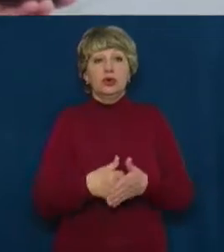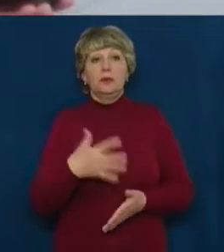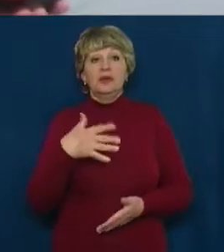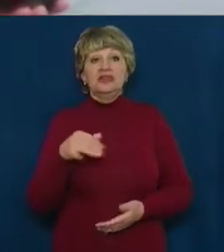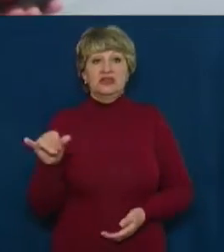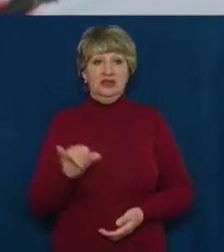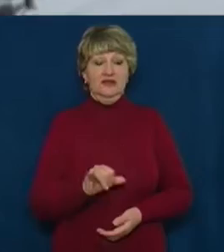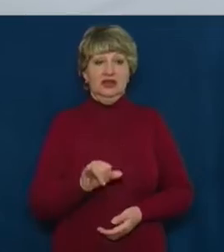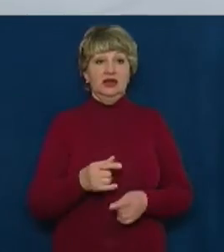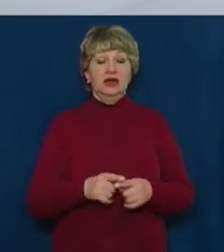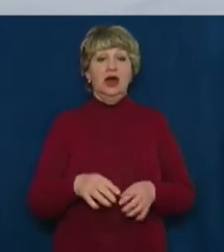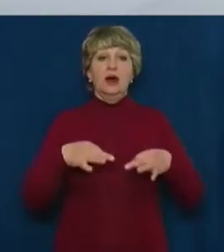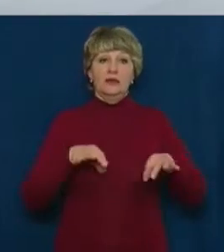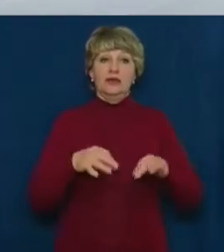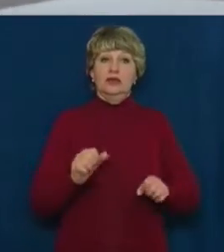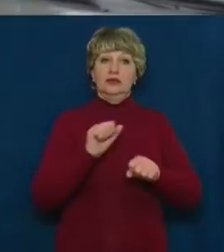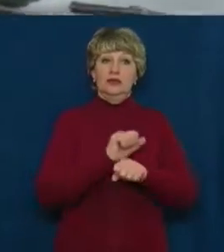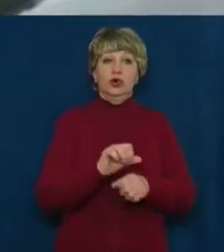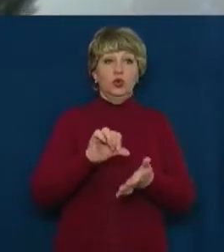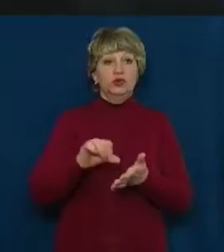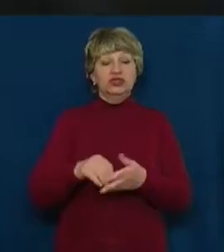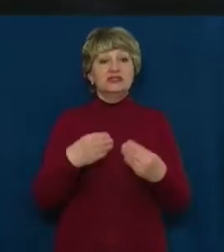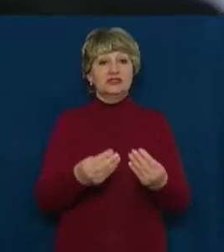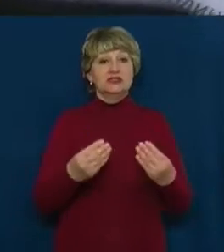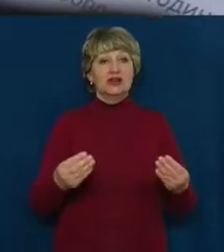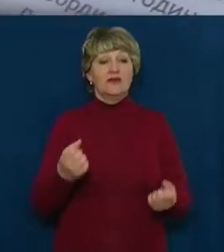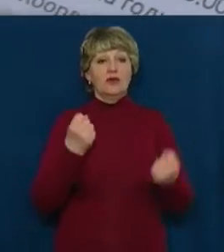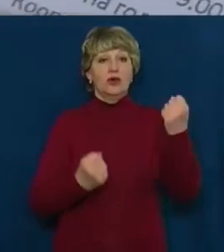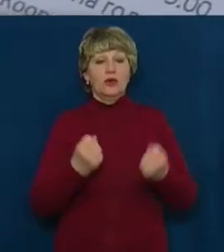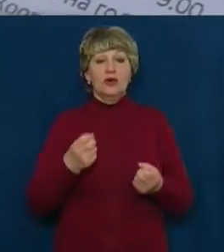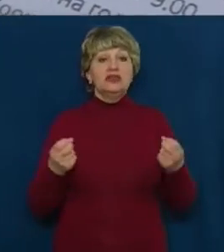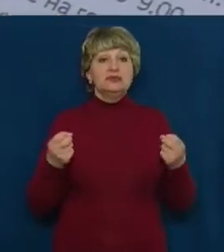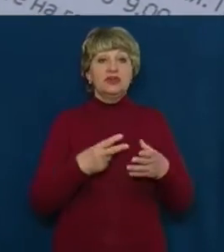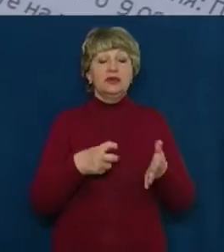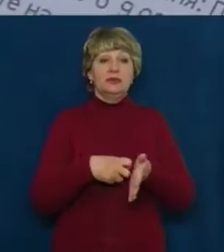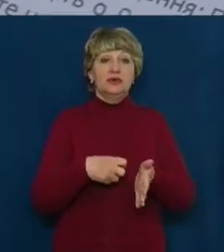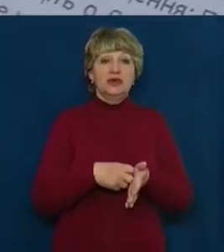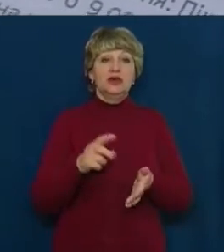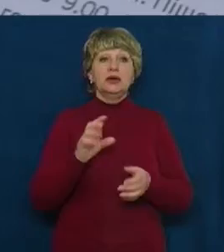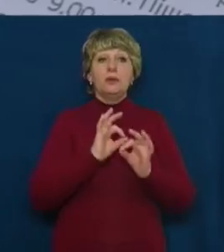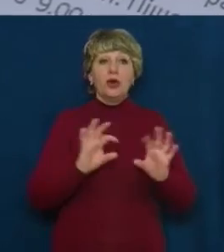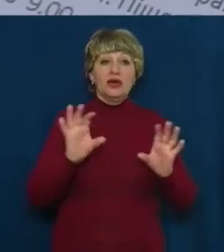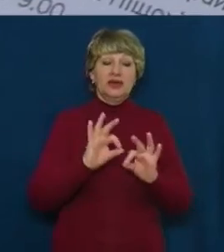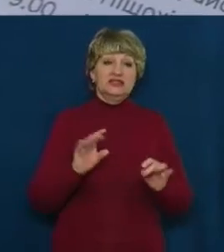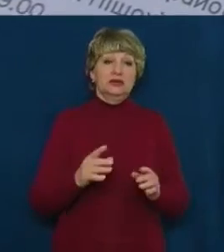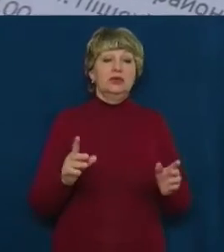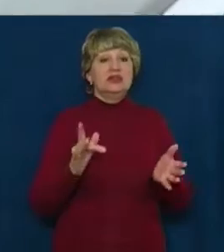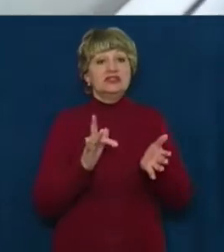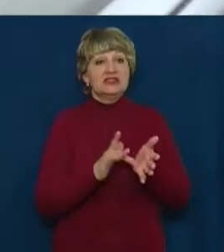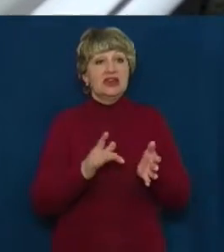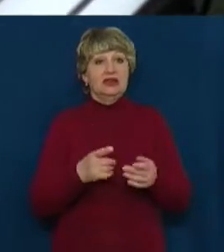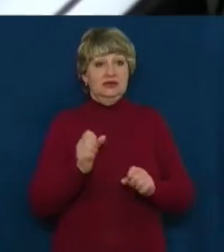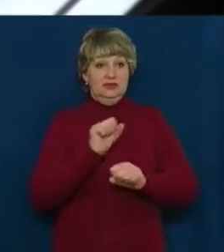Автомобілі зупиняли, учасники акції роздавали водіям спеціальні листівки, де пояснювали мету перекриття дороги. Згодом пропускали.